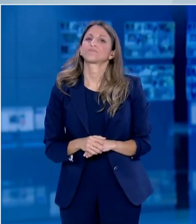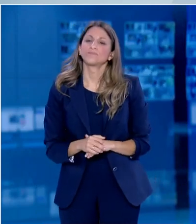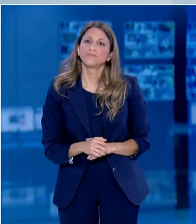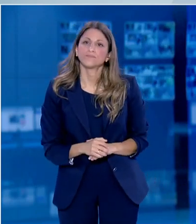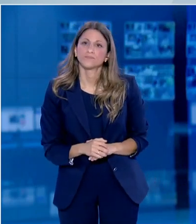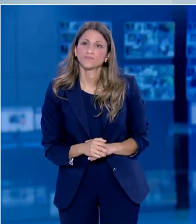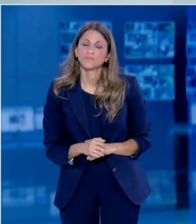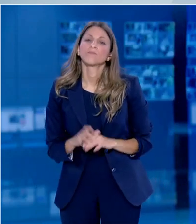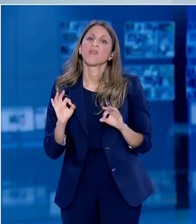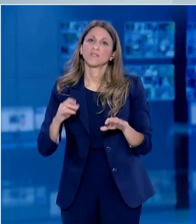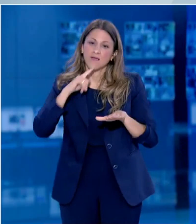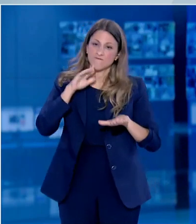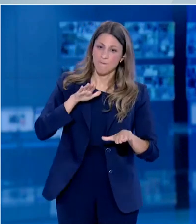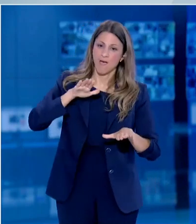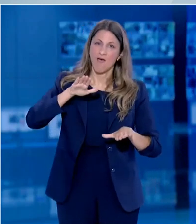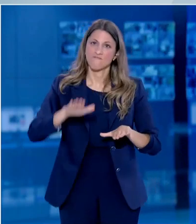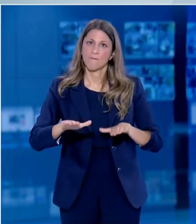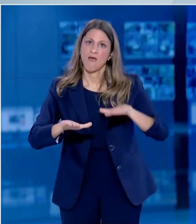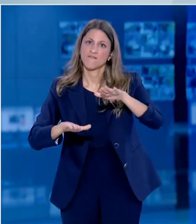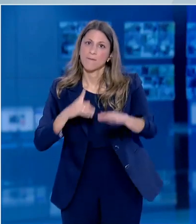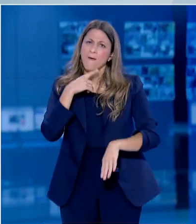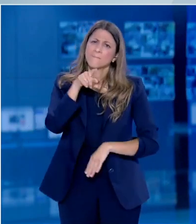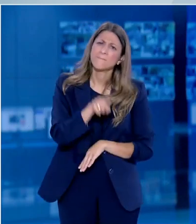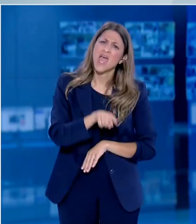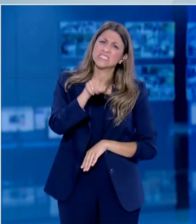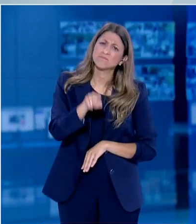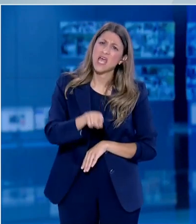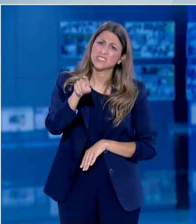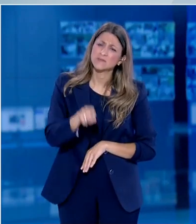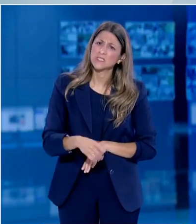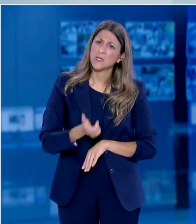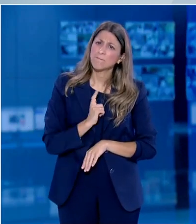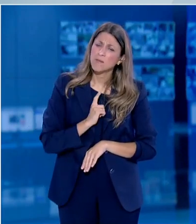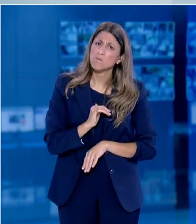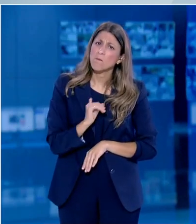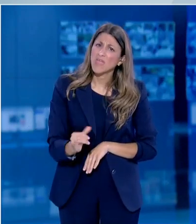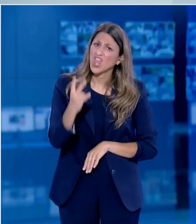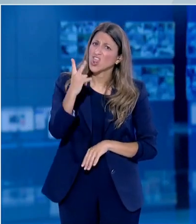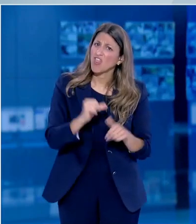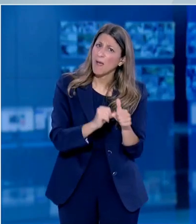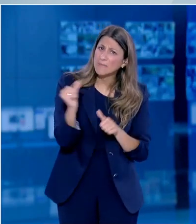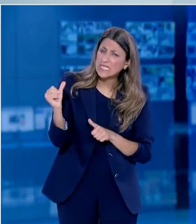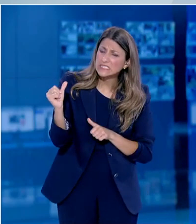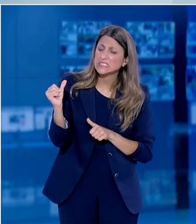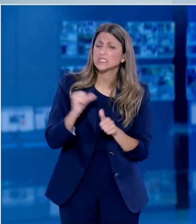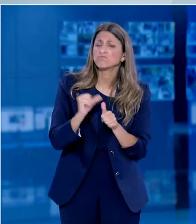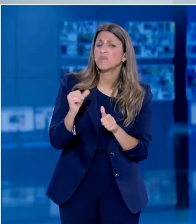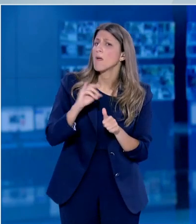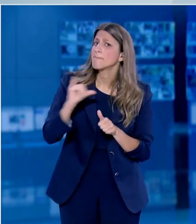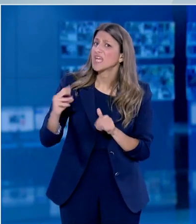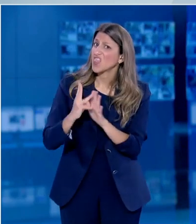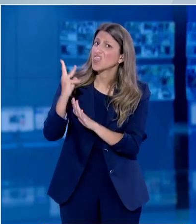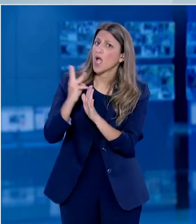διαρκούν μεγάλο χρονικό διάστημα και μέχρι να δοθεί η έγκριση, περνάνε ένας χρόνος ή και ένα μισή. Άρα γι' αυτό ακούτε από